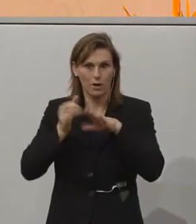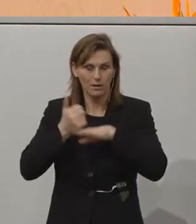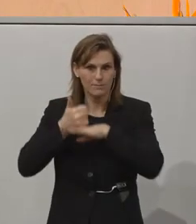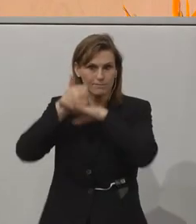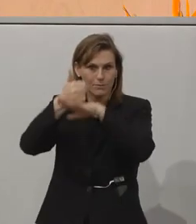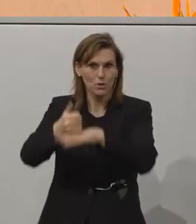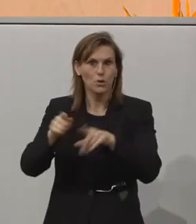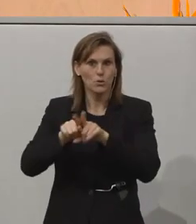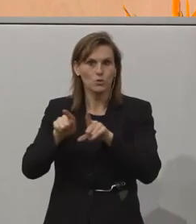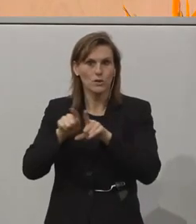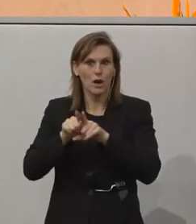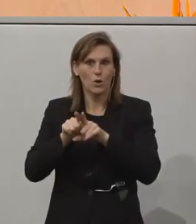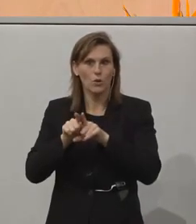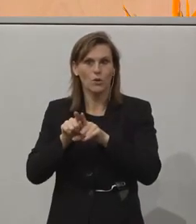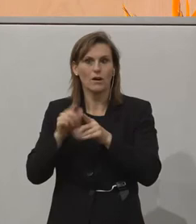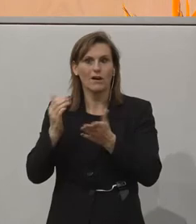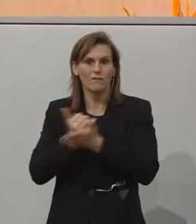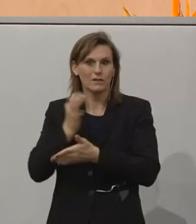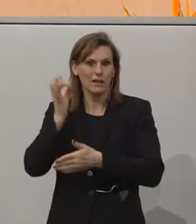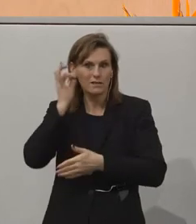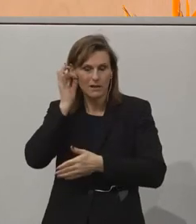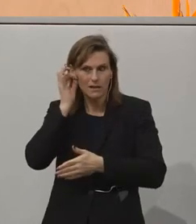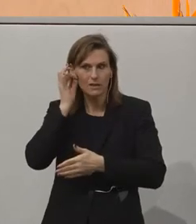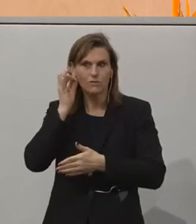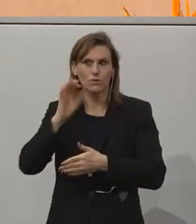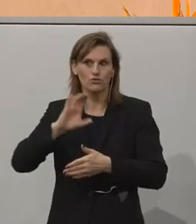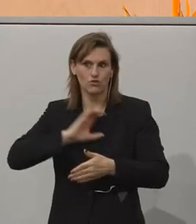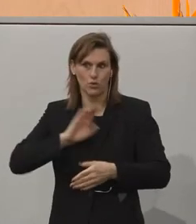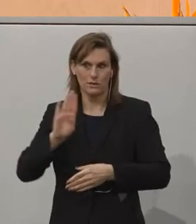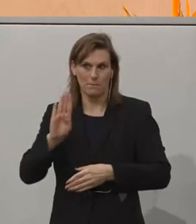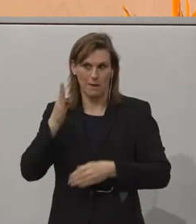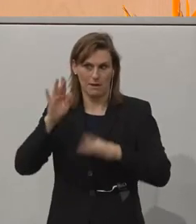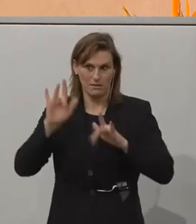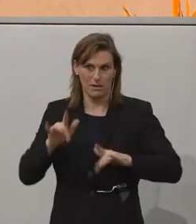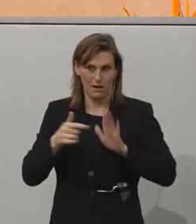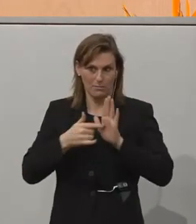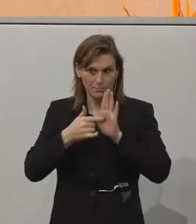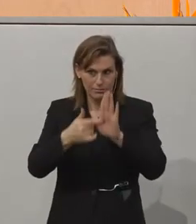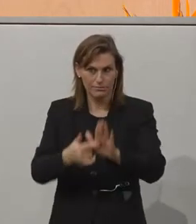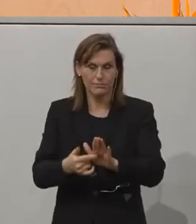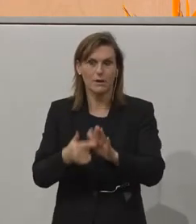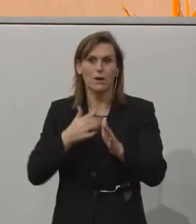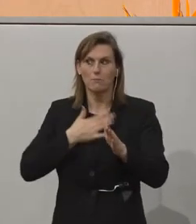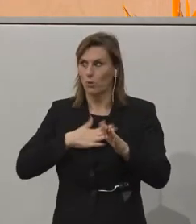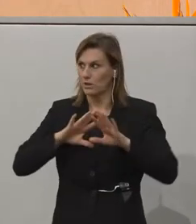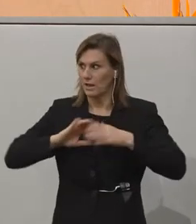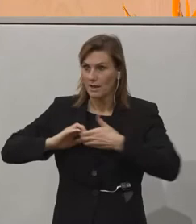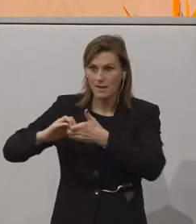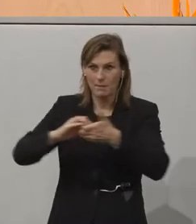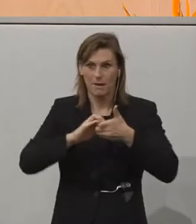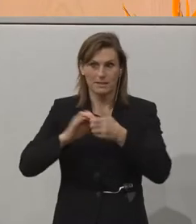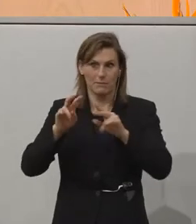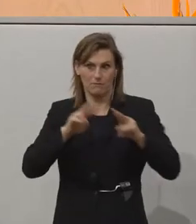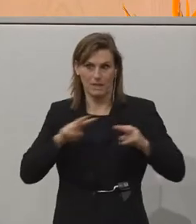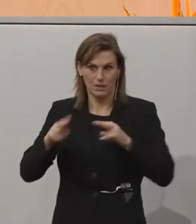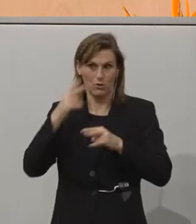Chance B präsentiert wird. Zum Eingang möchten wir uns aber gemeinsam das Video